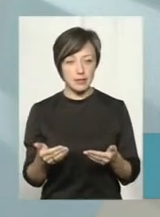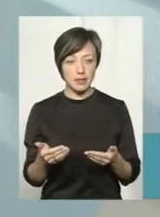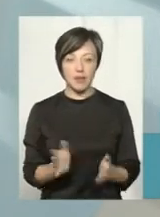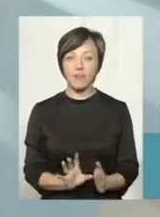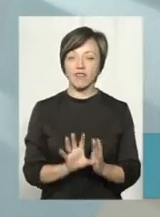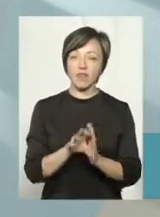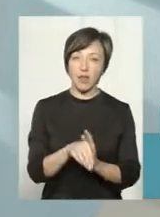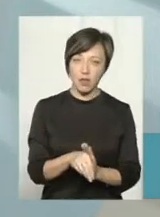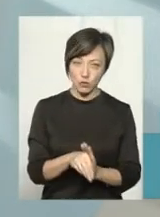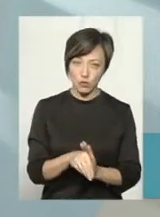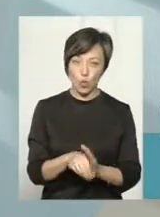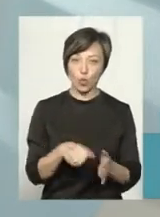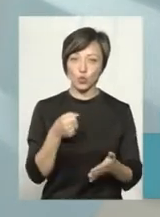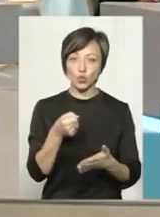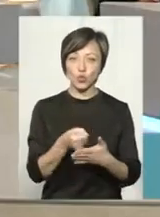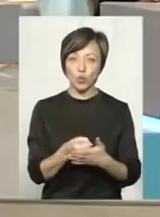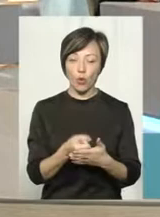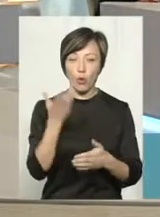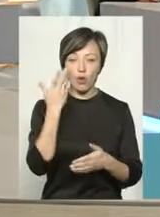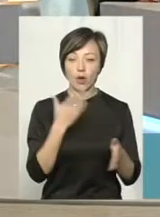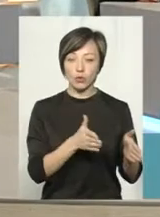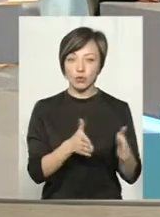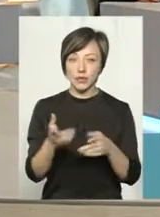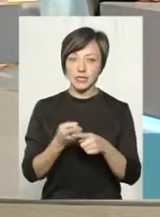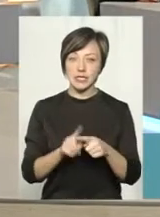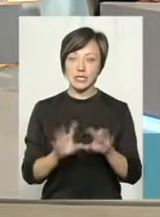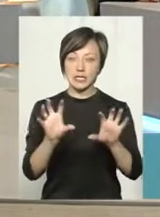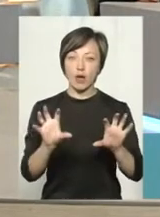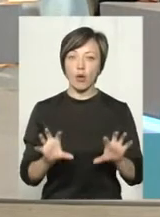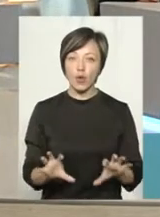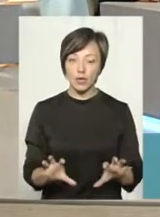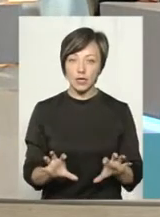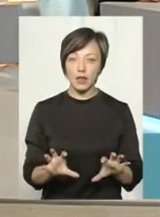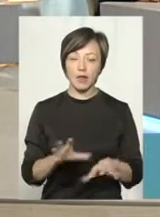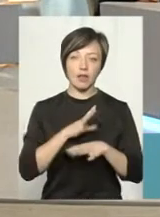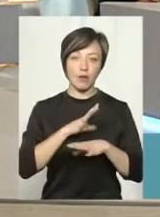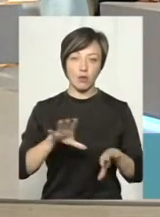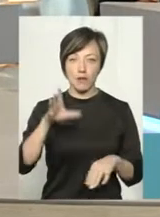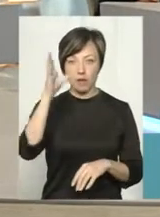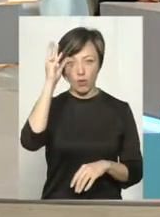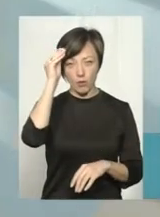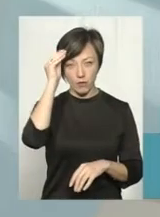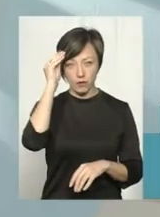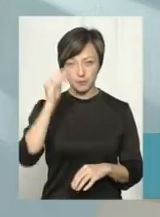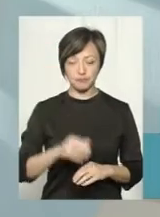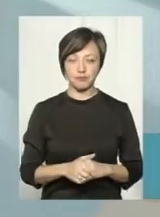внесло до, коли готувався цей закон, і вони не були враховані.